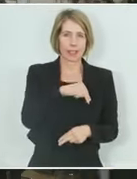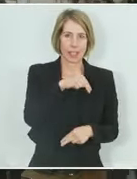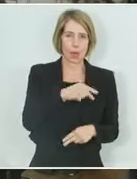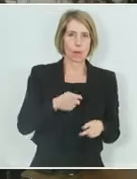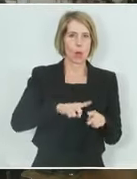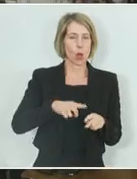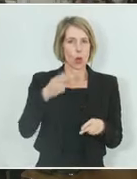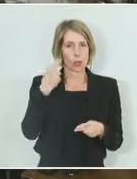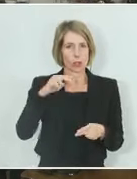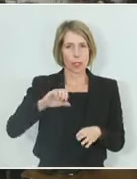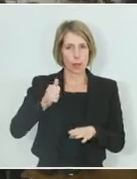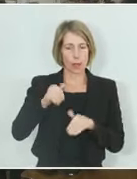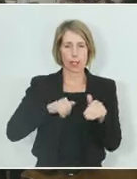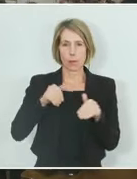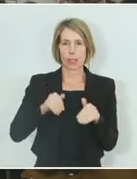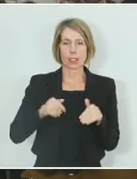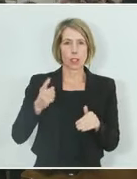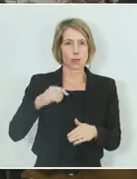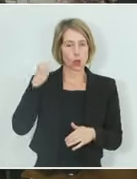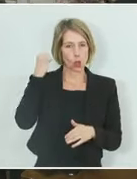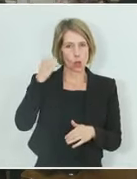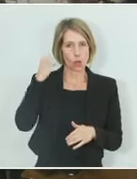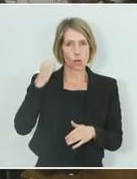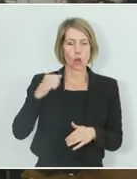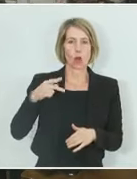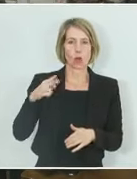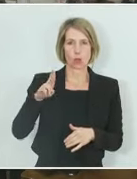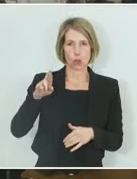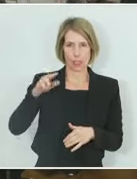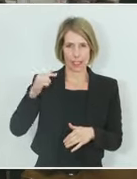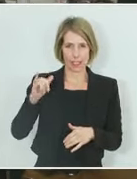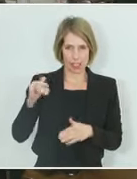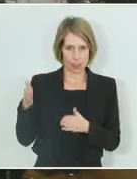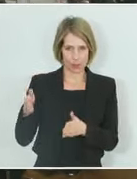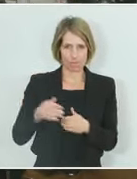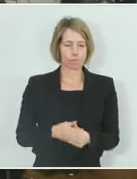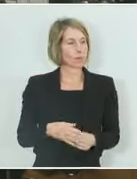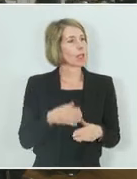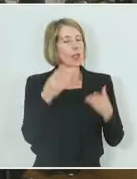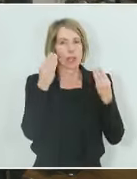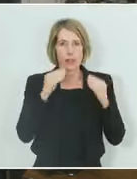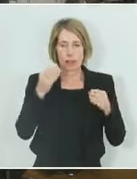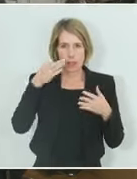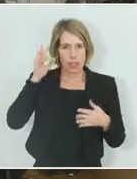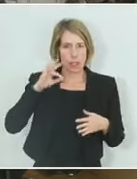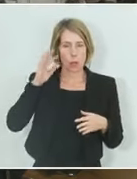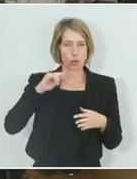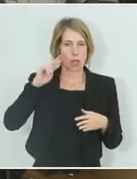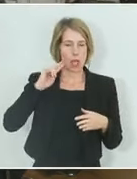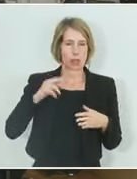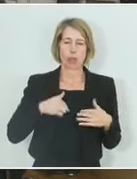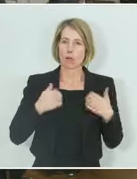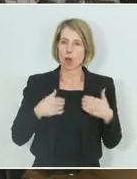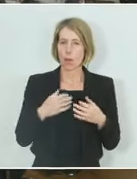Kurti, der Bundeskanzler, ist an Bord. Meine sehr geehrten Damen und Herren, ich freue mich sehr, dass Premierminister